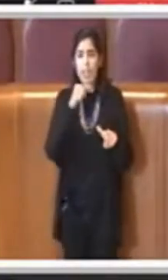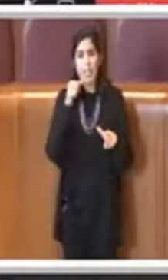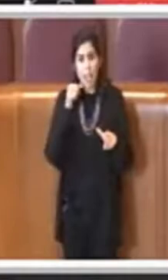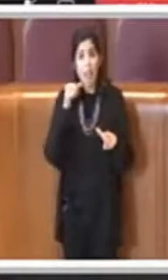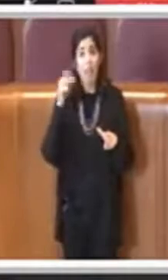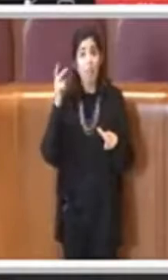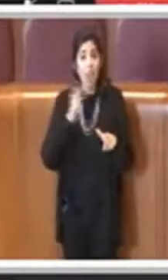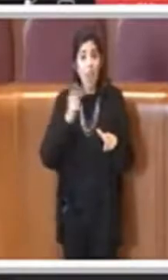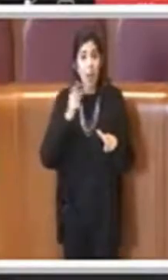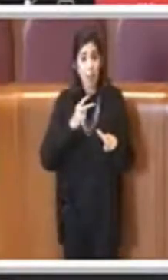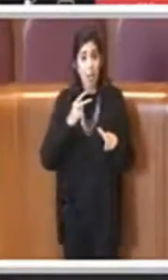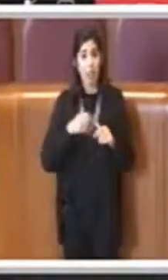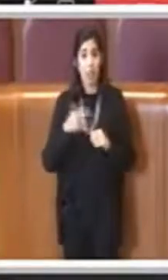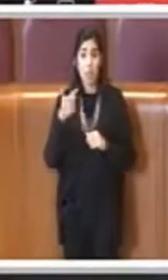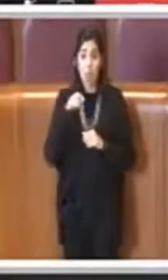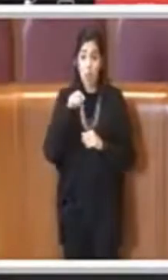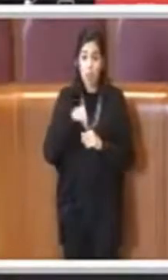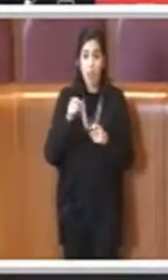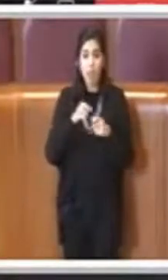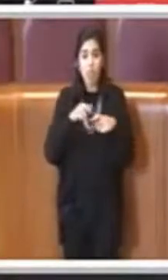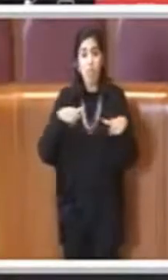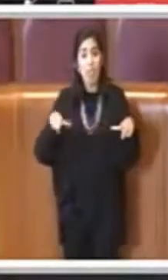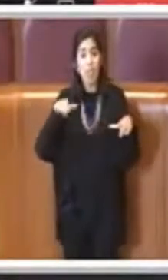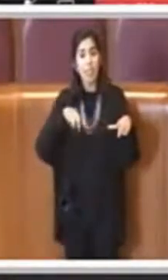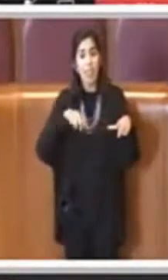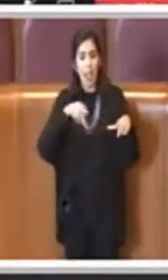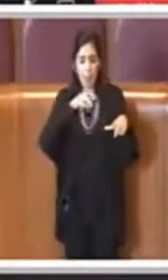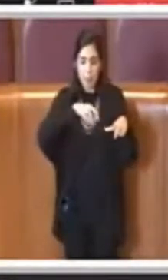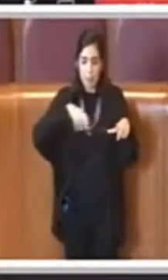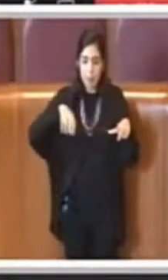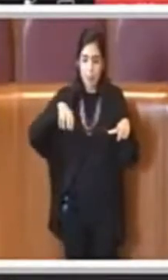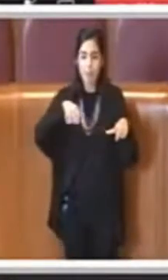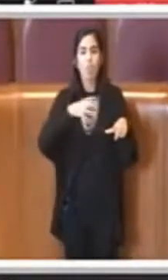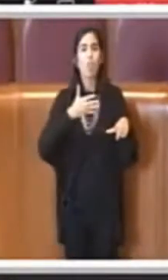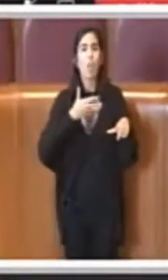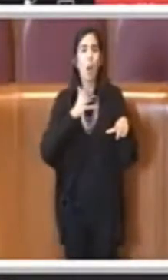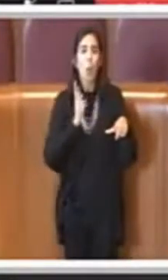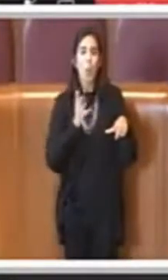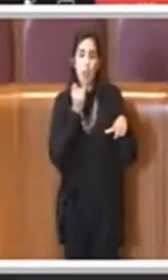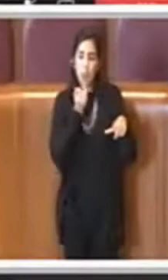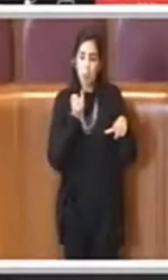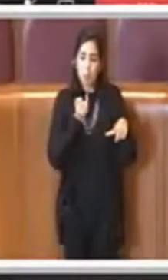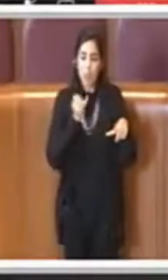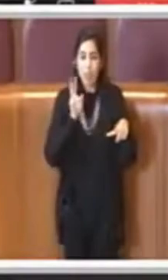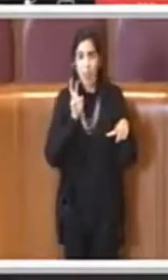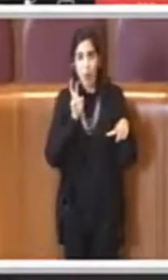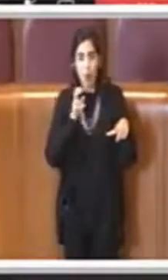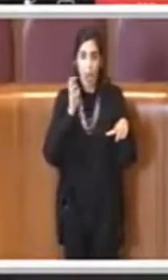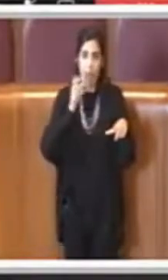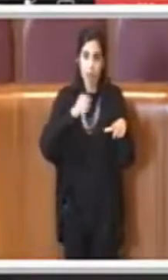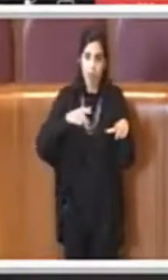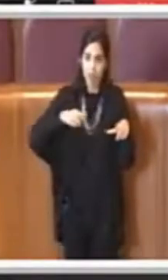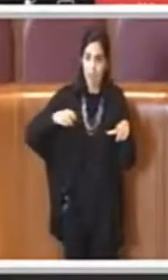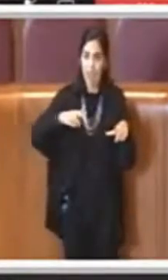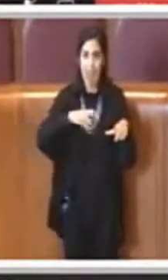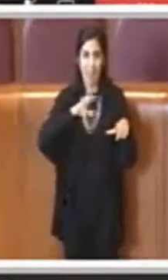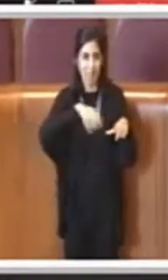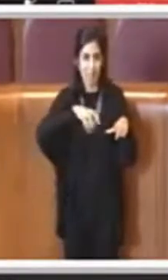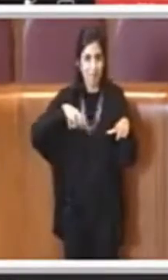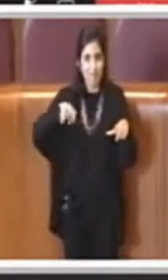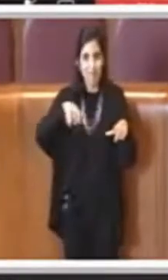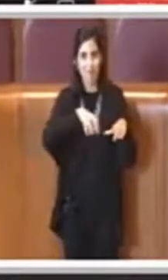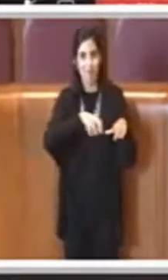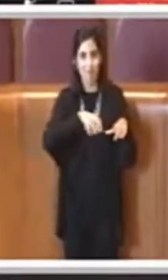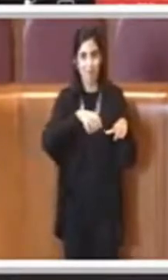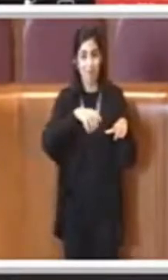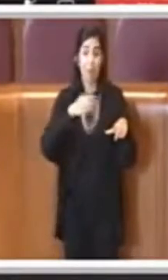perché è una città fatta di 15 piccole città, piccole tra virgolette perché ogni municipio è più grande di